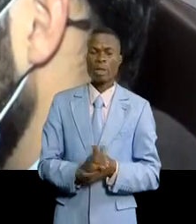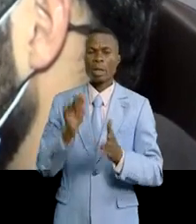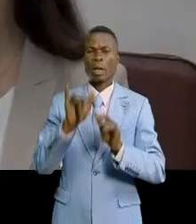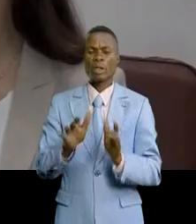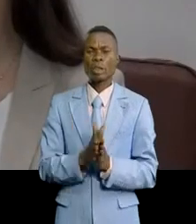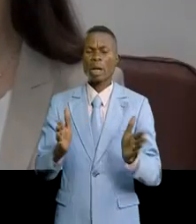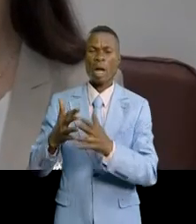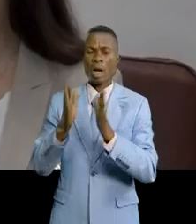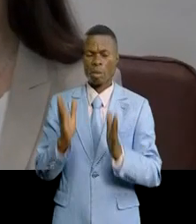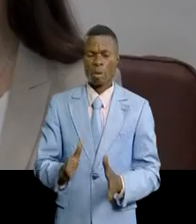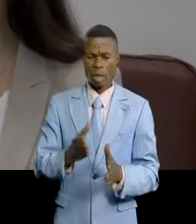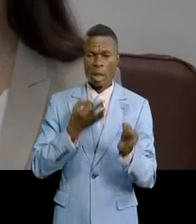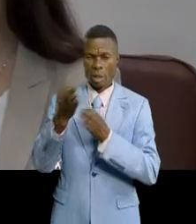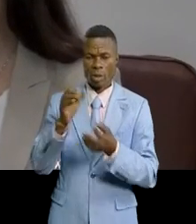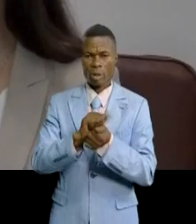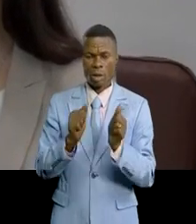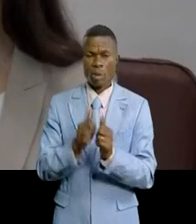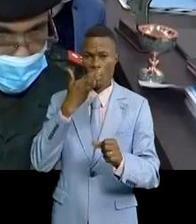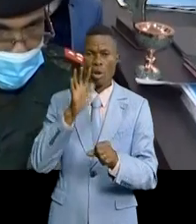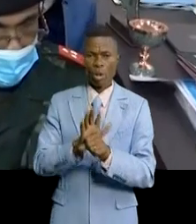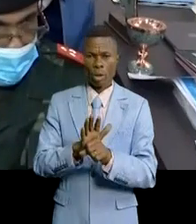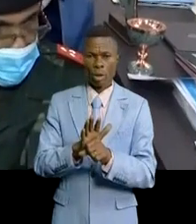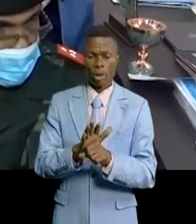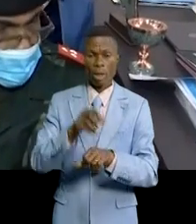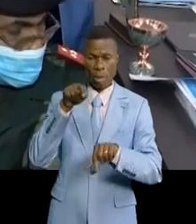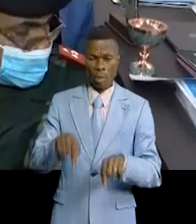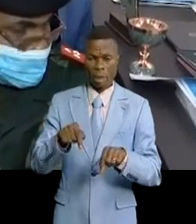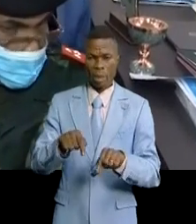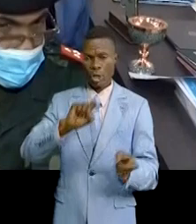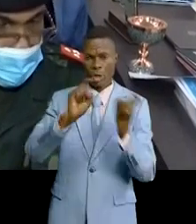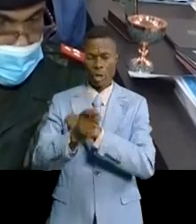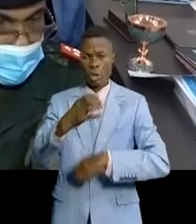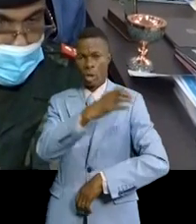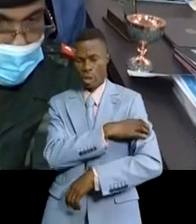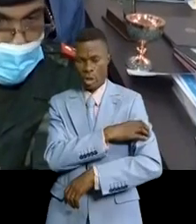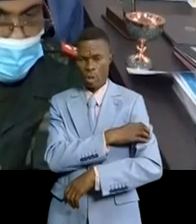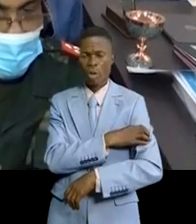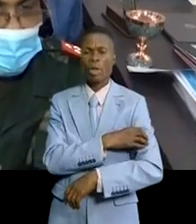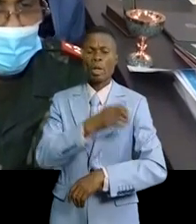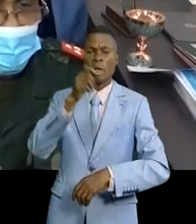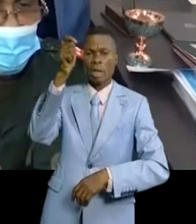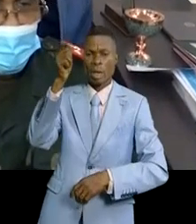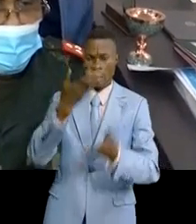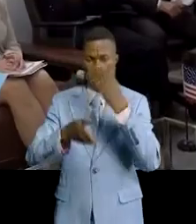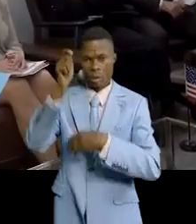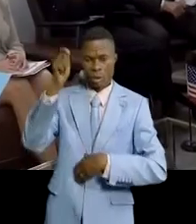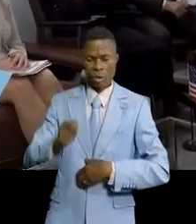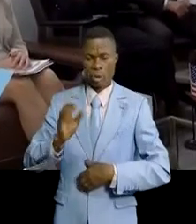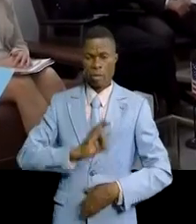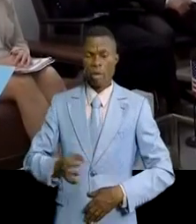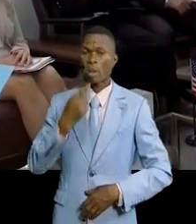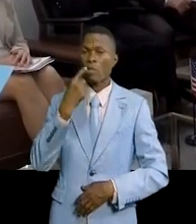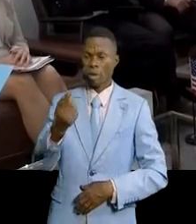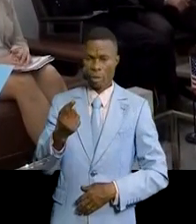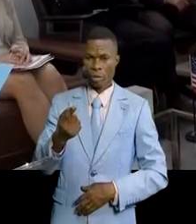aussi qu'il a été question de rassurer qu'en cette période d'état de siège décrétée par le chef de l'état Félix-Antoine Tshisekedi Tchilombo